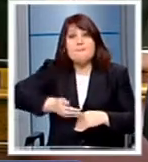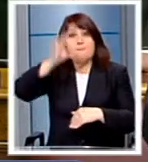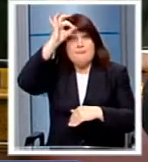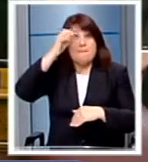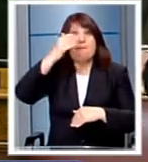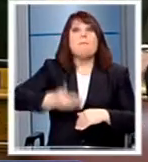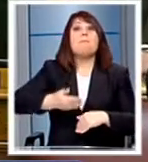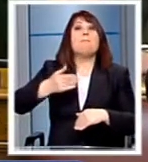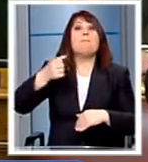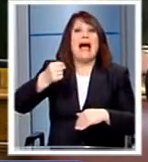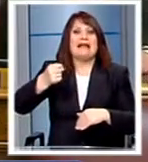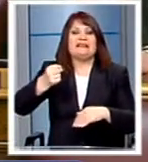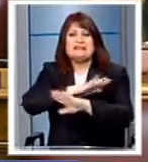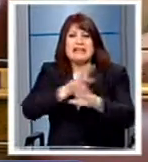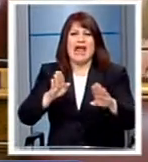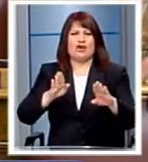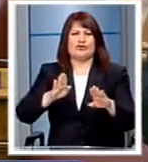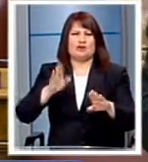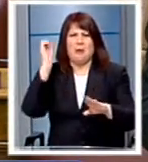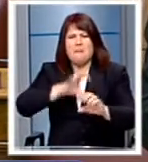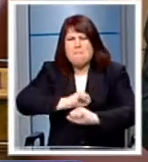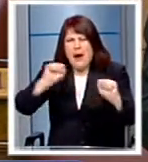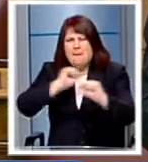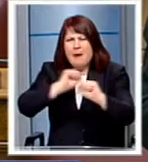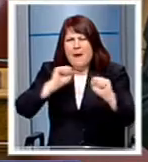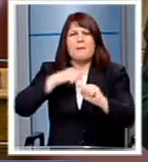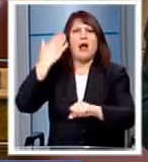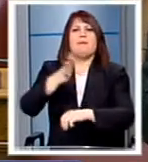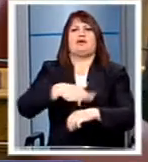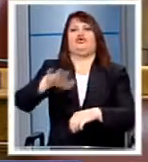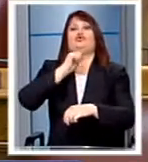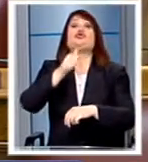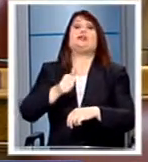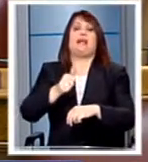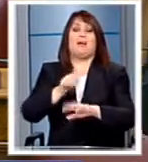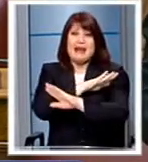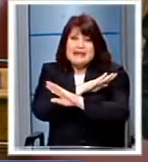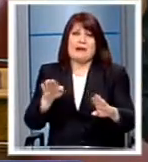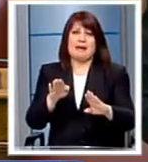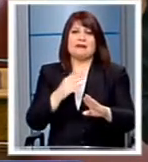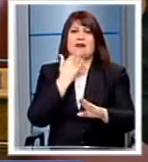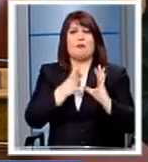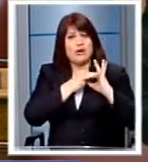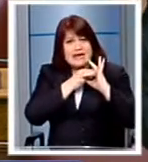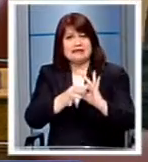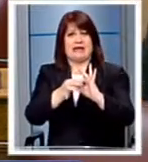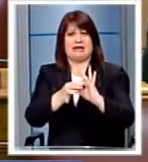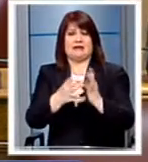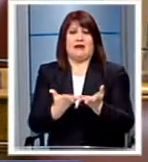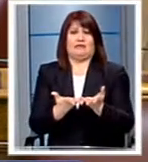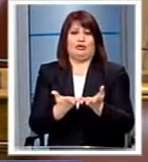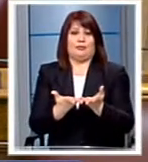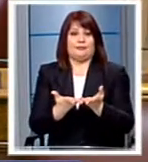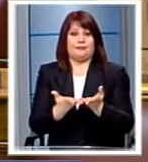Να σταματήσει το χημικό εύκολο πόλεμο. Δεν είναι δυνατόν να συνεχίζεται αυτή η κατάσταση. Δεν είναι